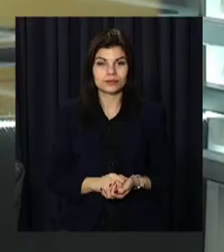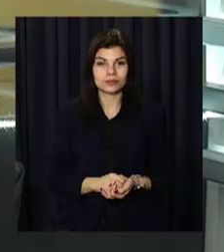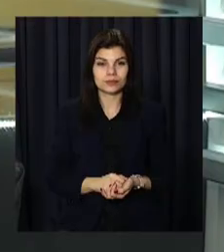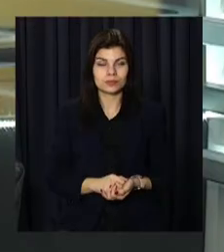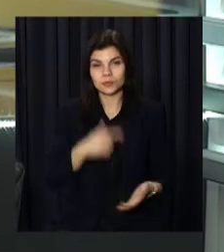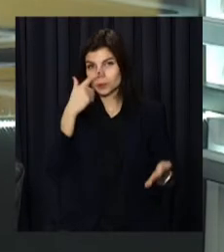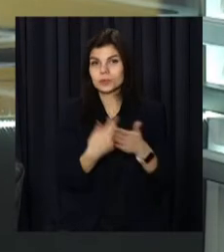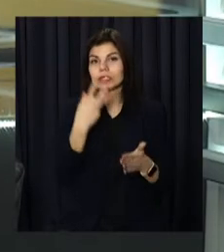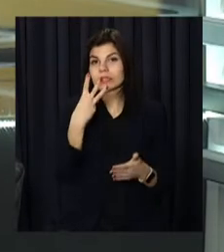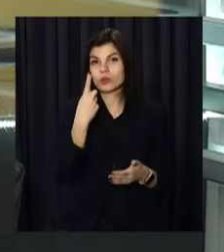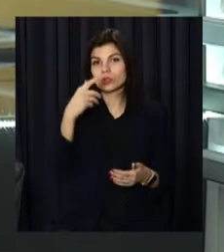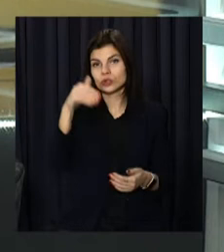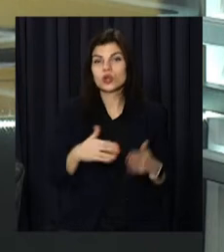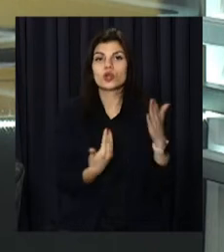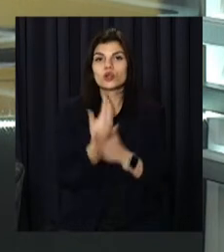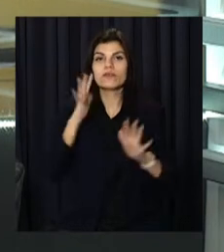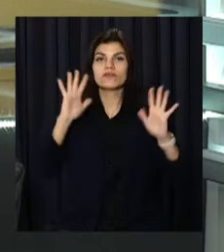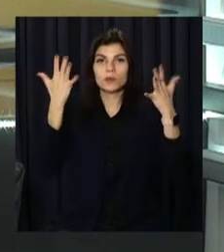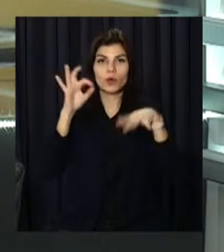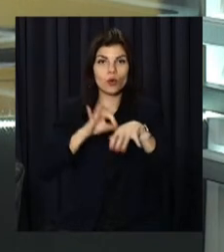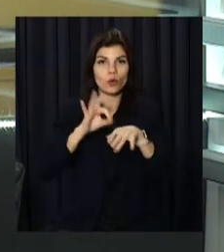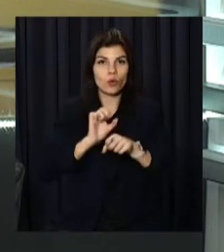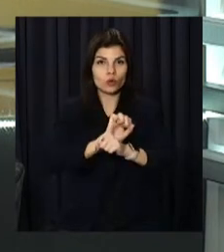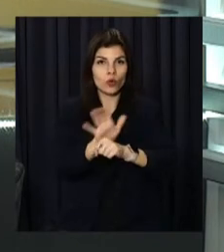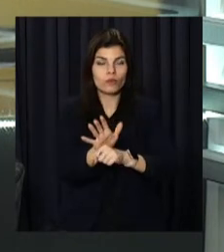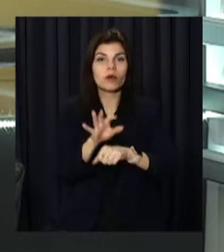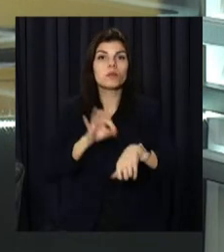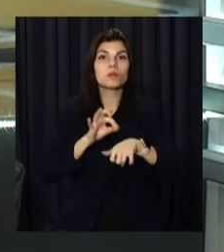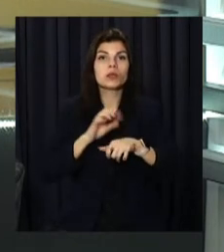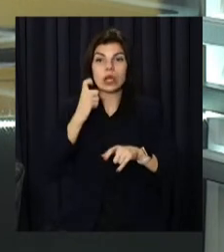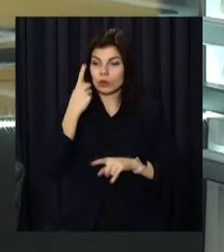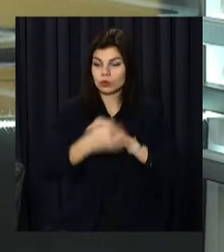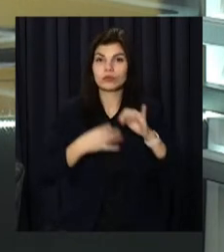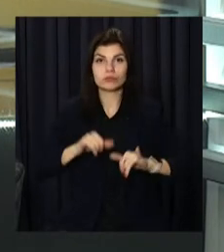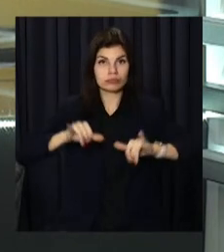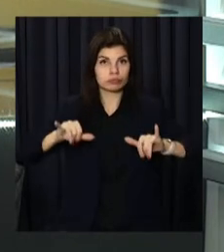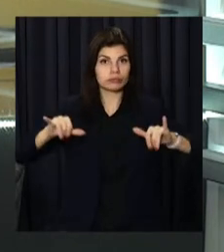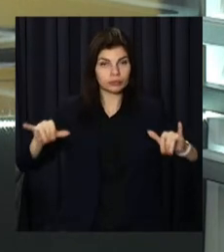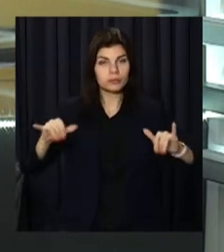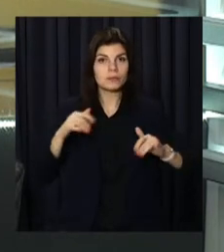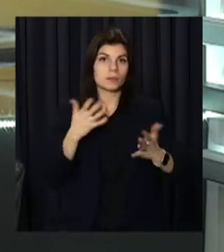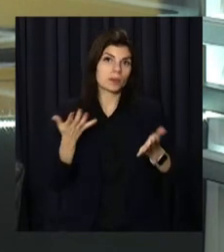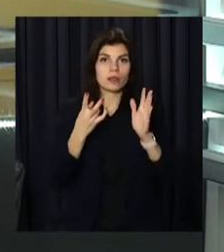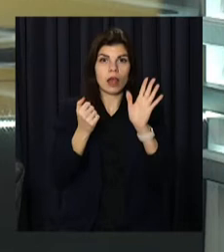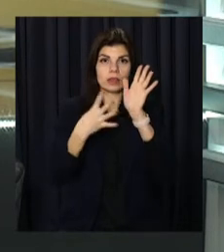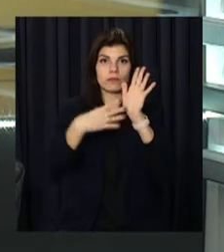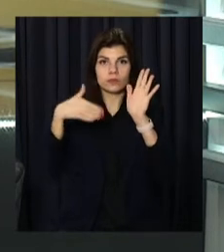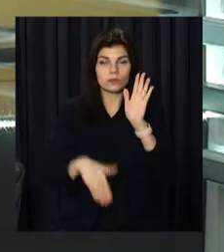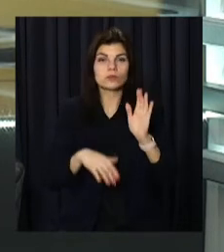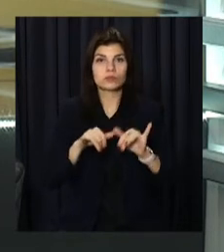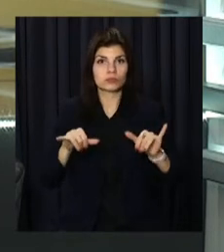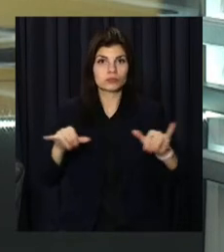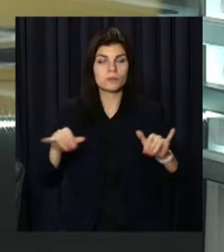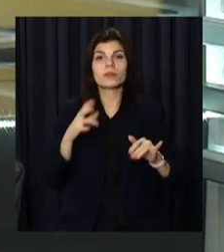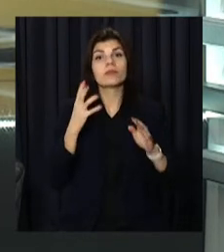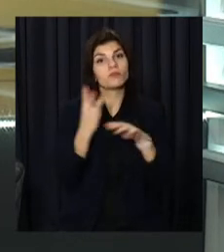Майже 31 тисяча нових випадків ковід. Кількість захворілих за добу збільшилася практично на 9 тисяч. Водночас